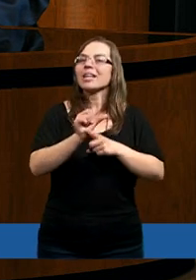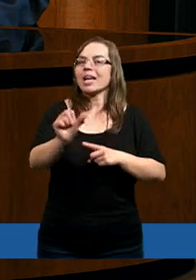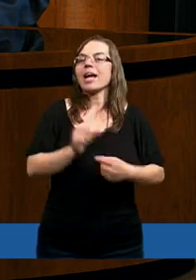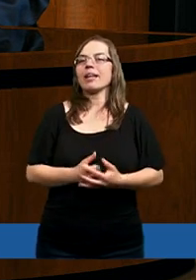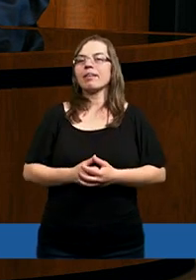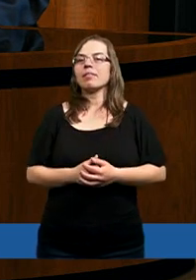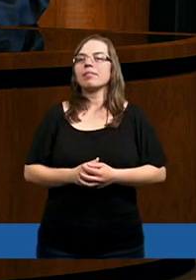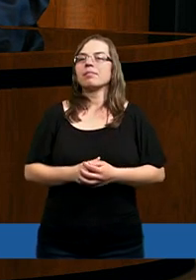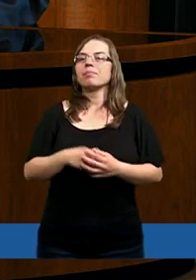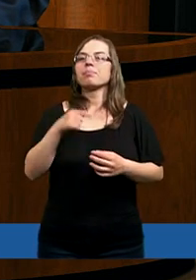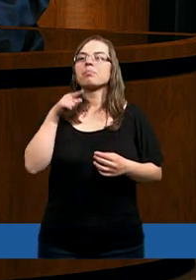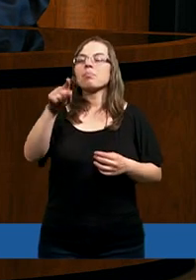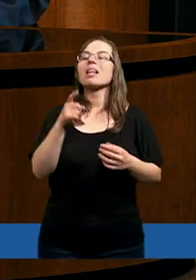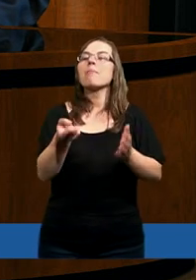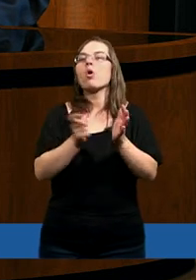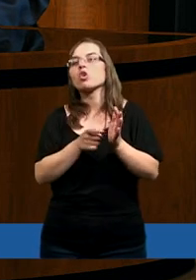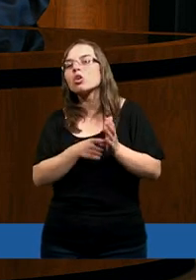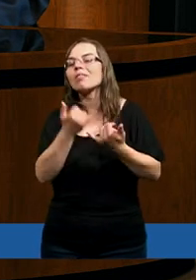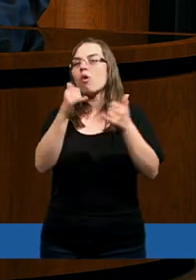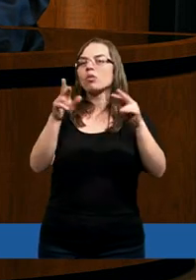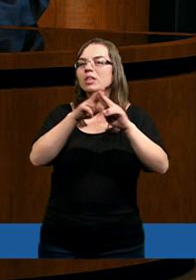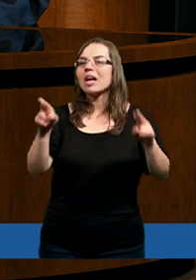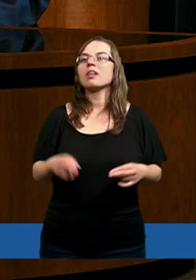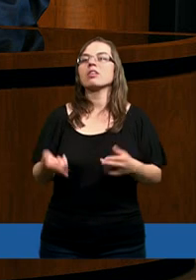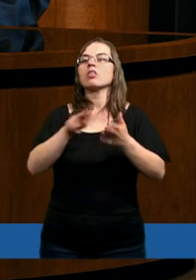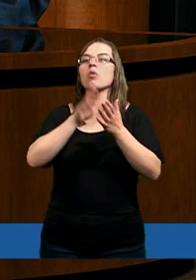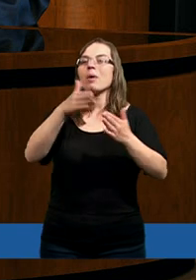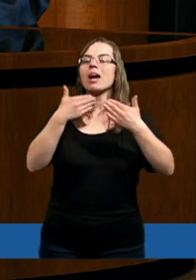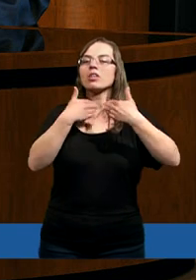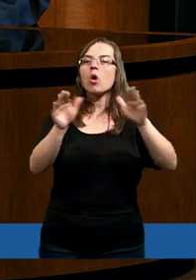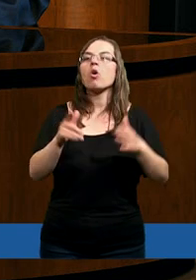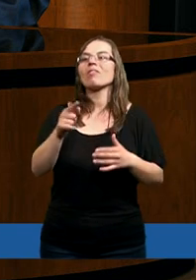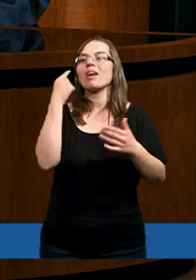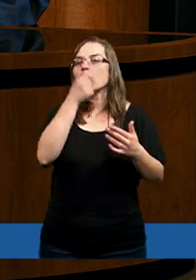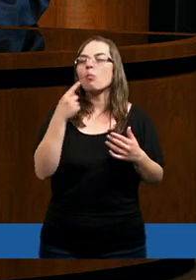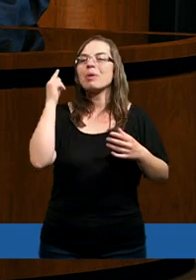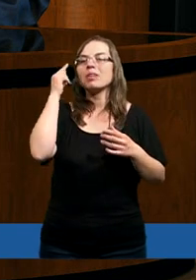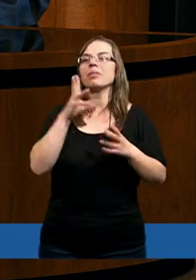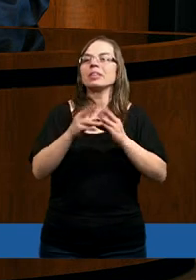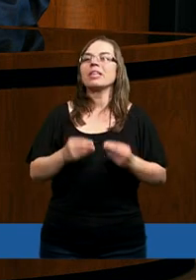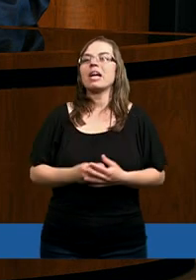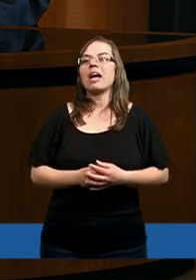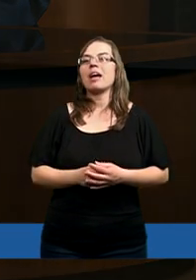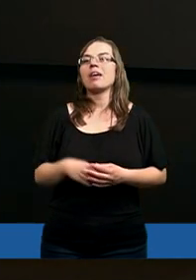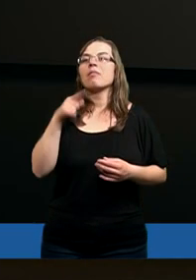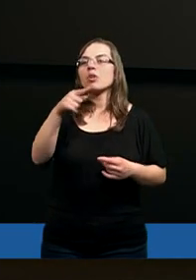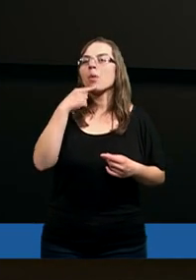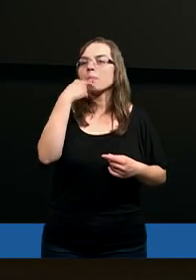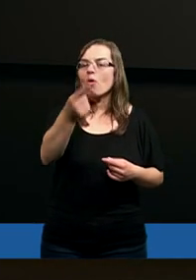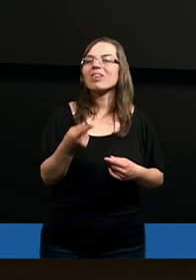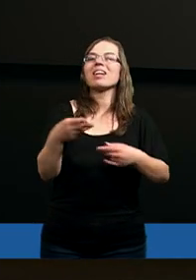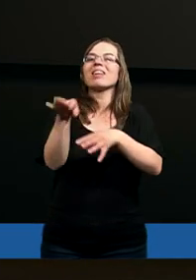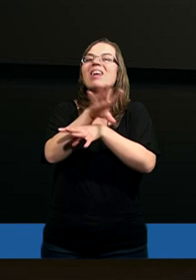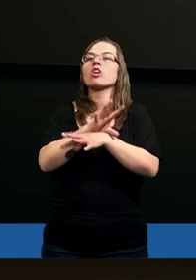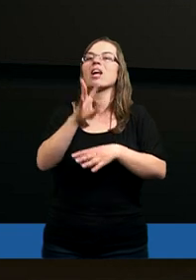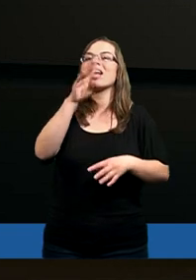śmiechu. Już o tych porządliwościach, które mają otwarte drzwi, no to już mówiliśmy wcześniej, ale jest powiedziane,